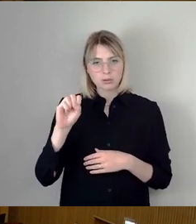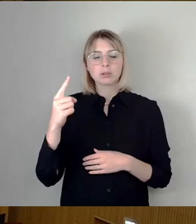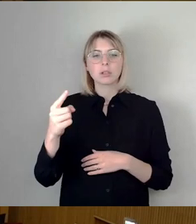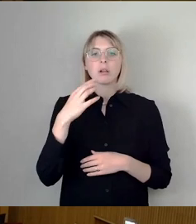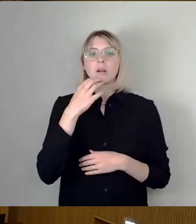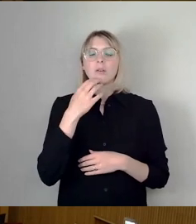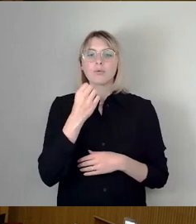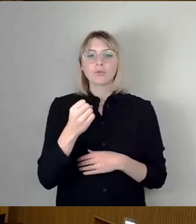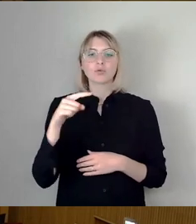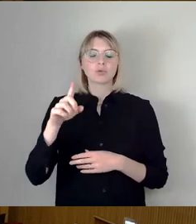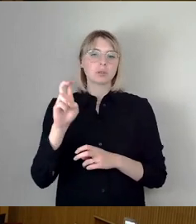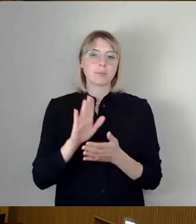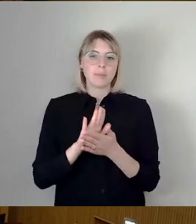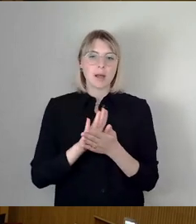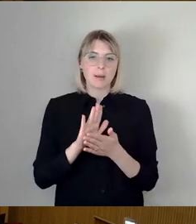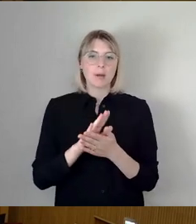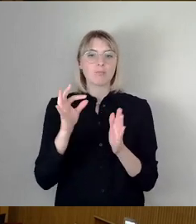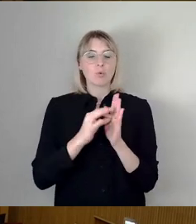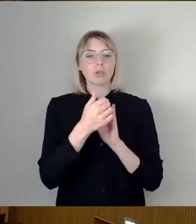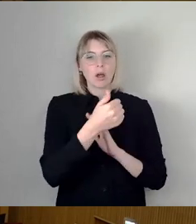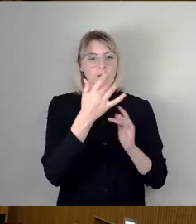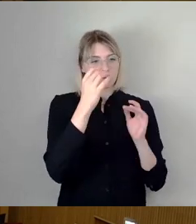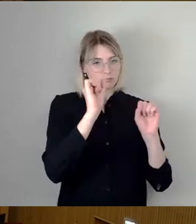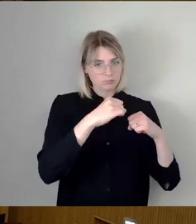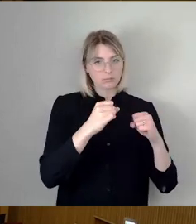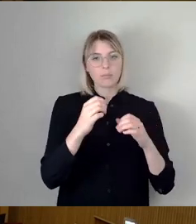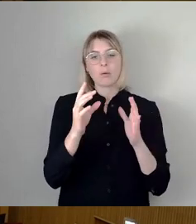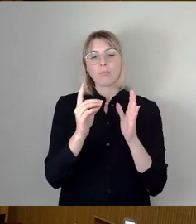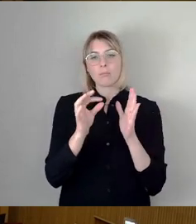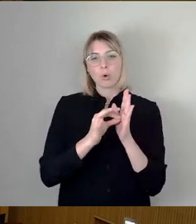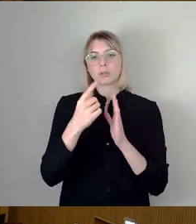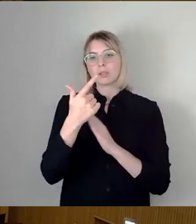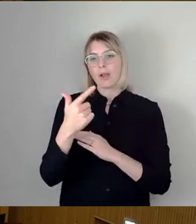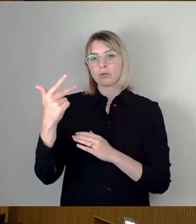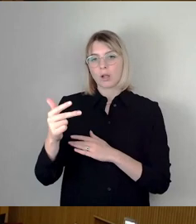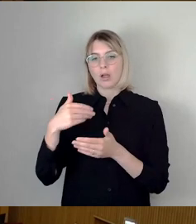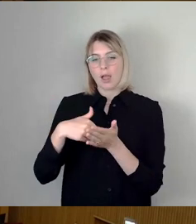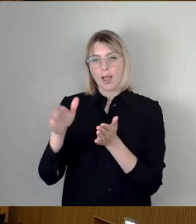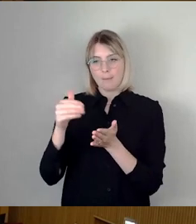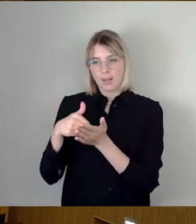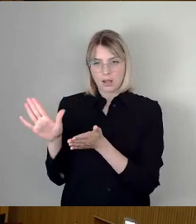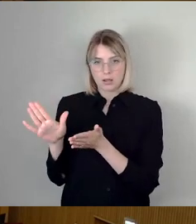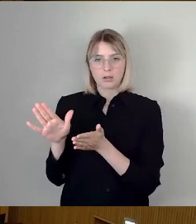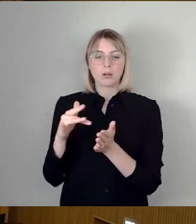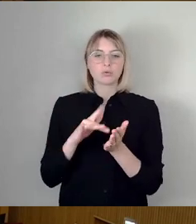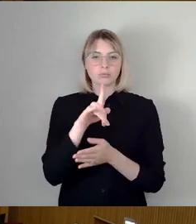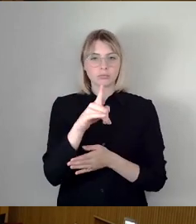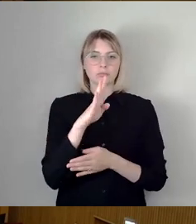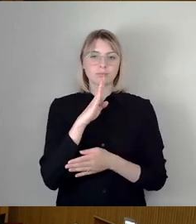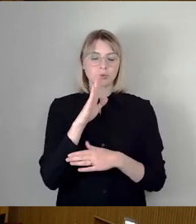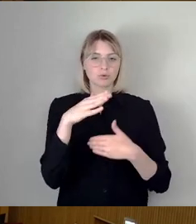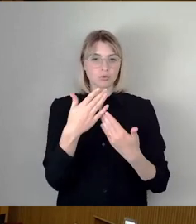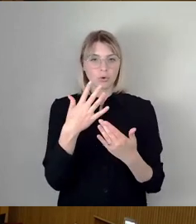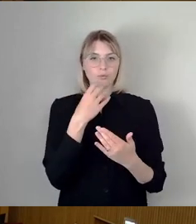ist Punkt 1 zustimmen, Punkt 2 und 3 ablehnend. Nach Ihrer Rede vermute ich, dass Sie das genau erreichen wollen. Deswegen